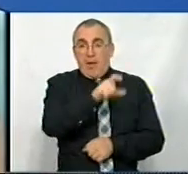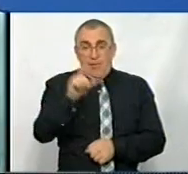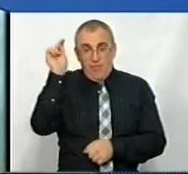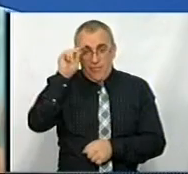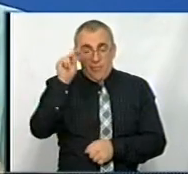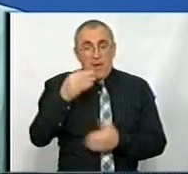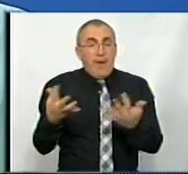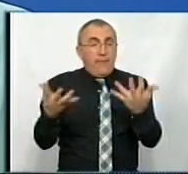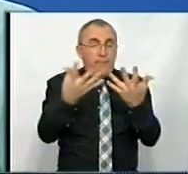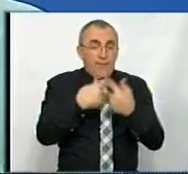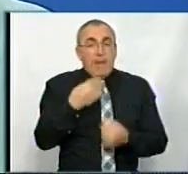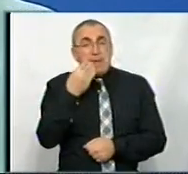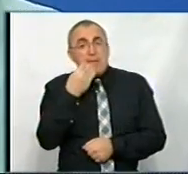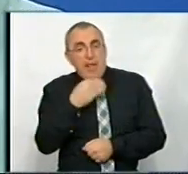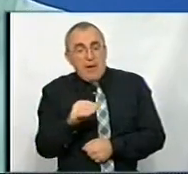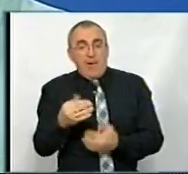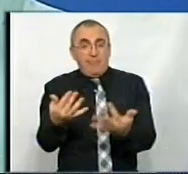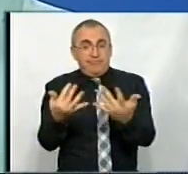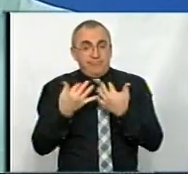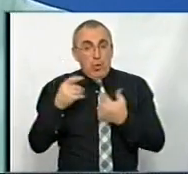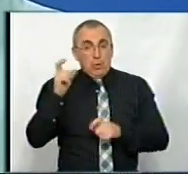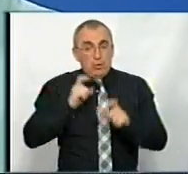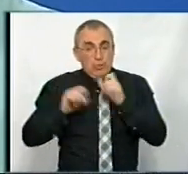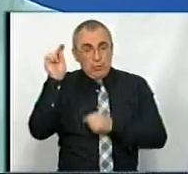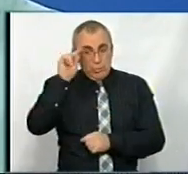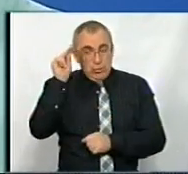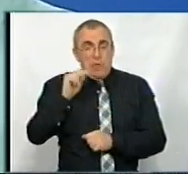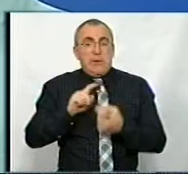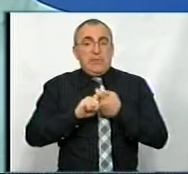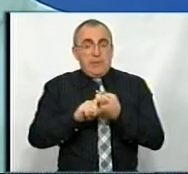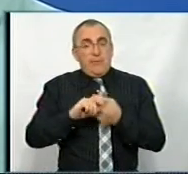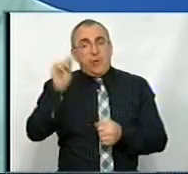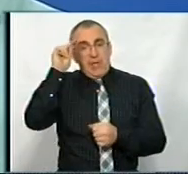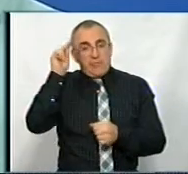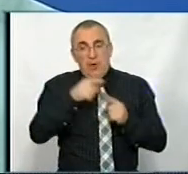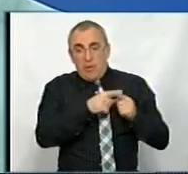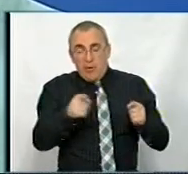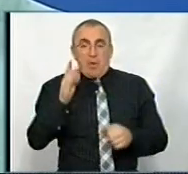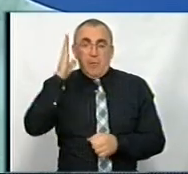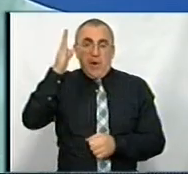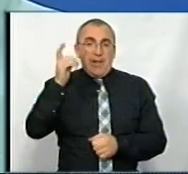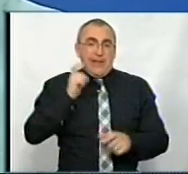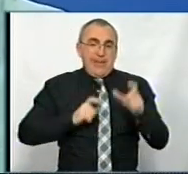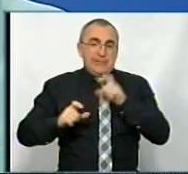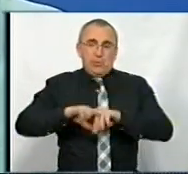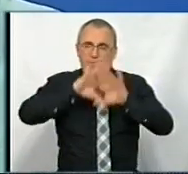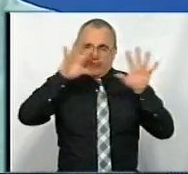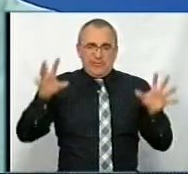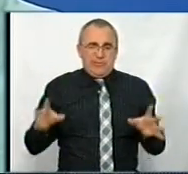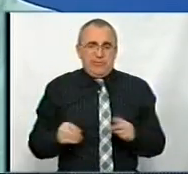адже і від кількості, і від якості набраних студентів залежать і навчальні процеси, і майбутні інституції в цілому.